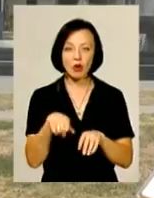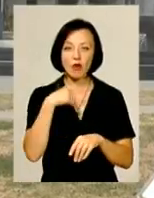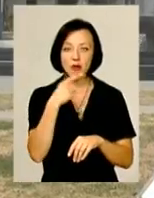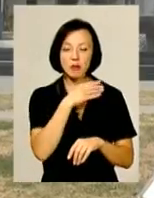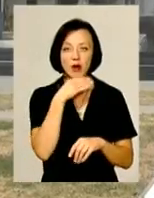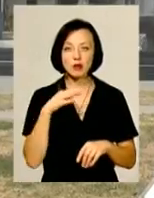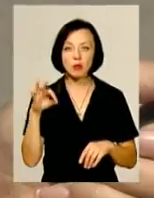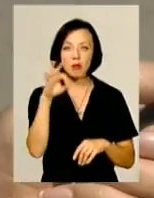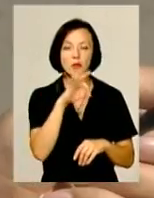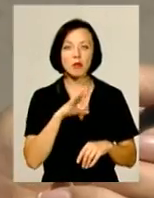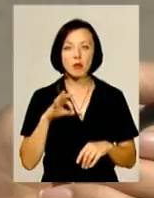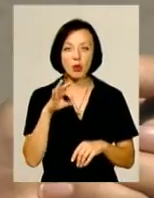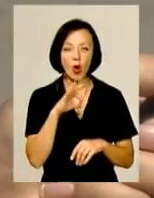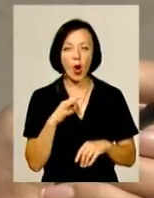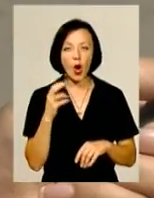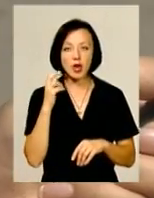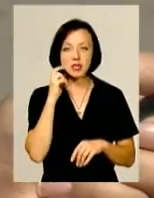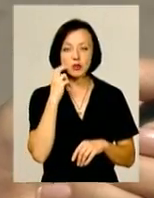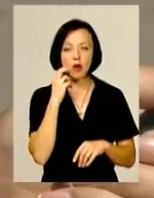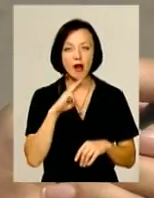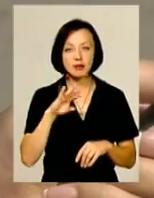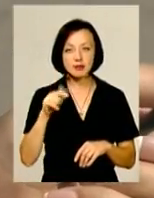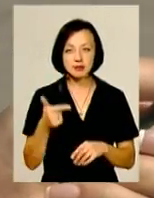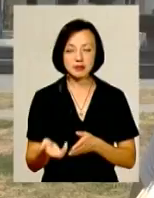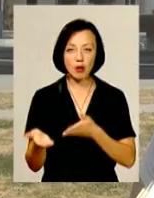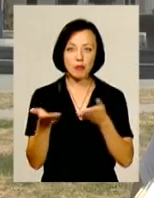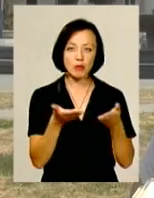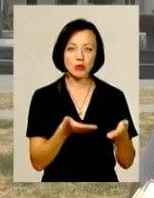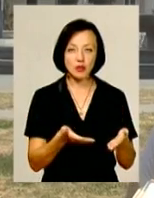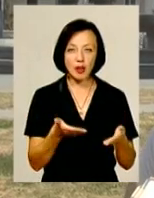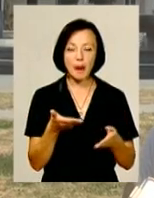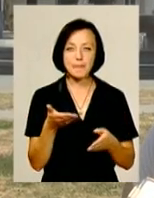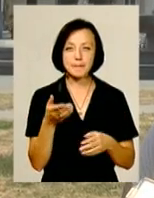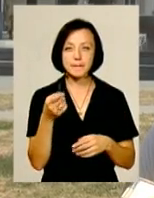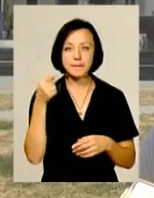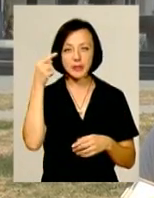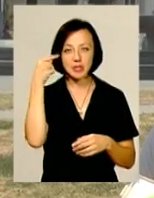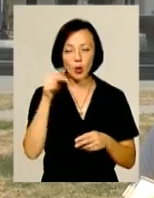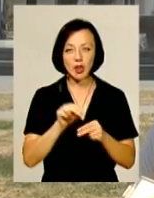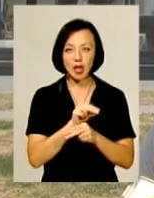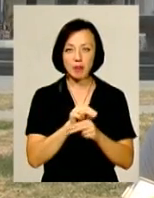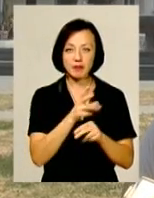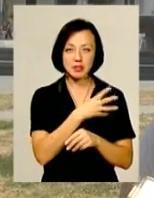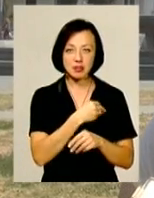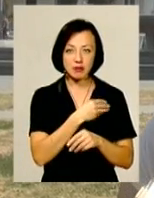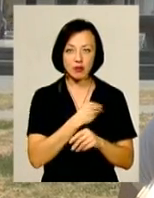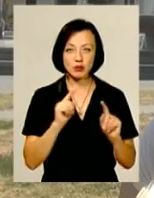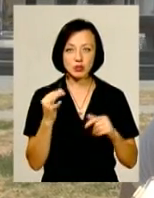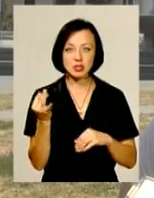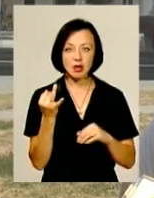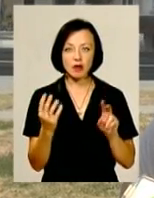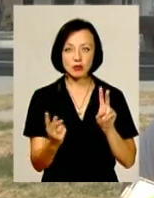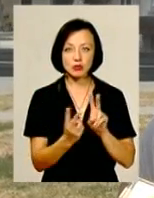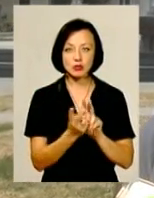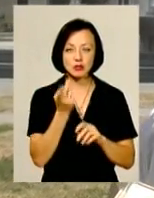також багато про сексуальність. Запрошували для цього психотерапевта зі Львова Ларису Дідковську, мали з нею таку зустріч. Звичайно цікаво,